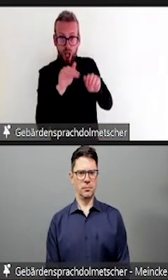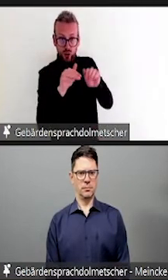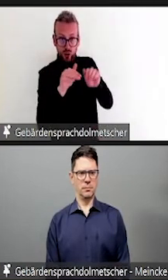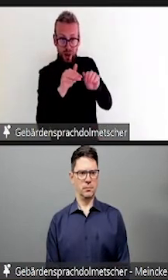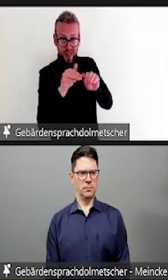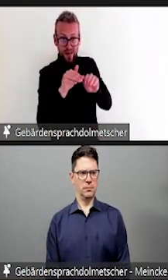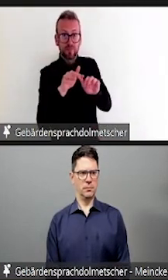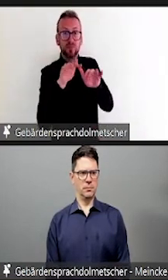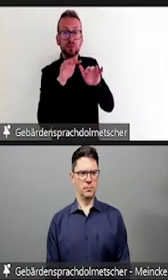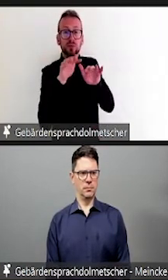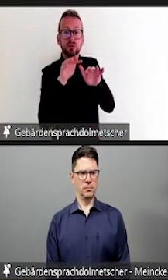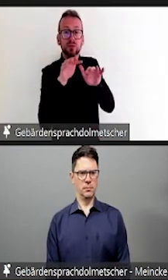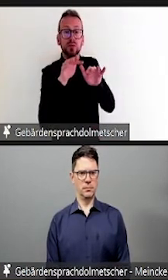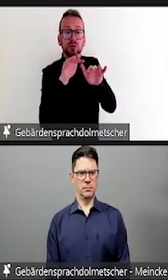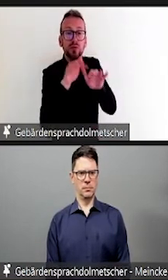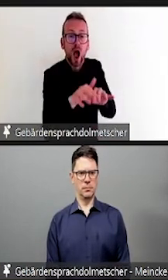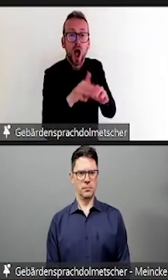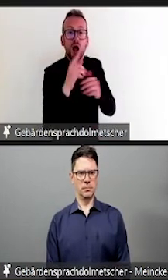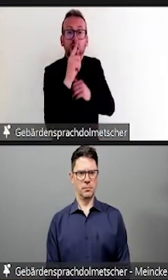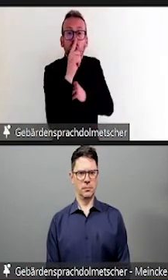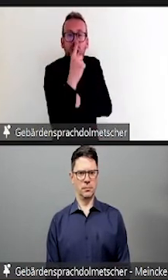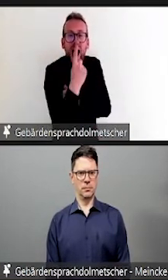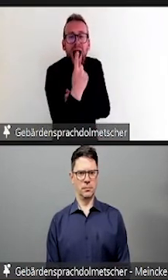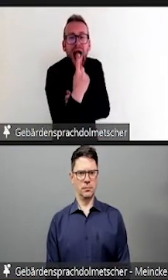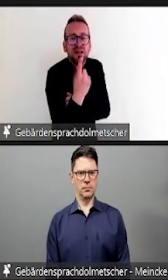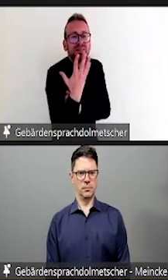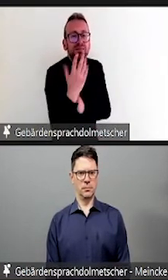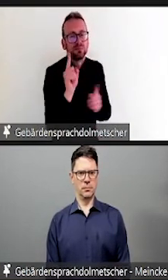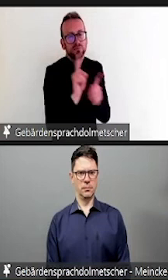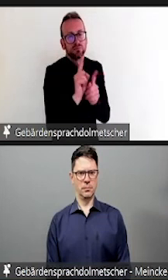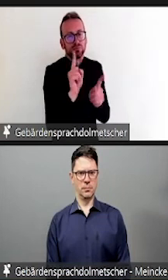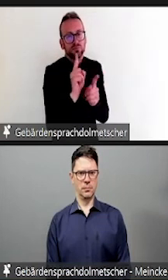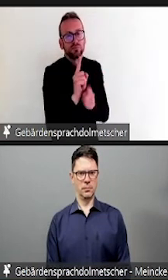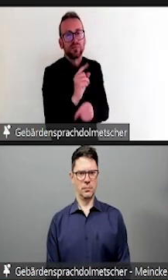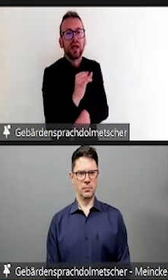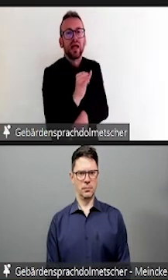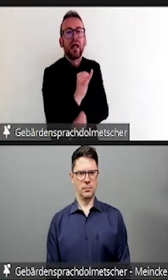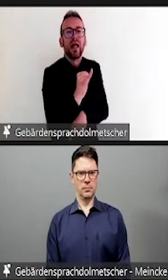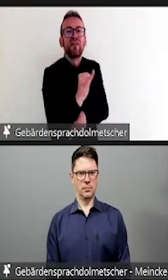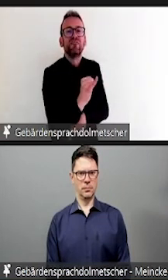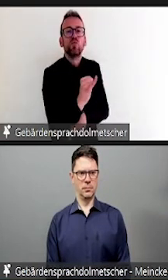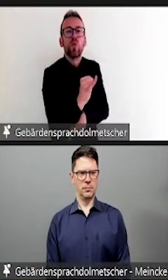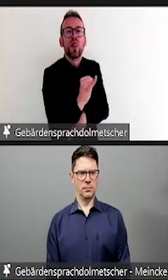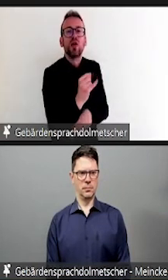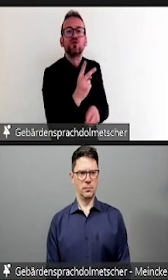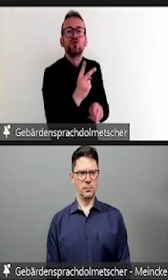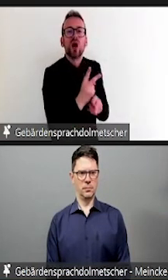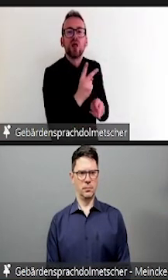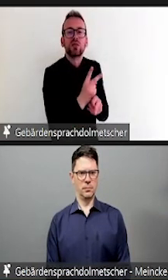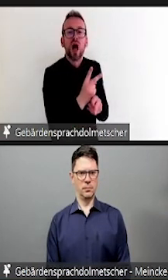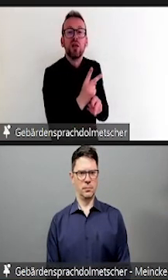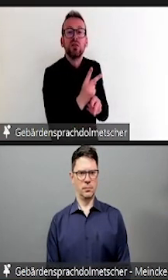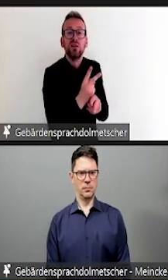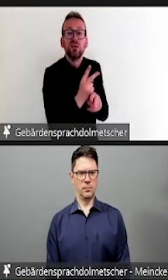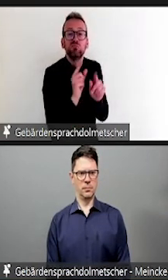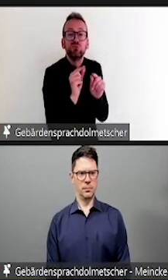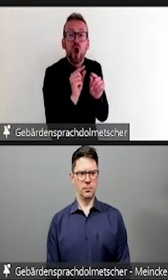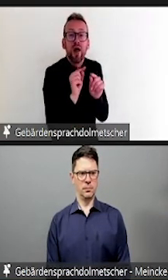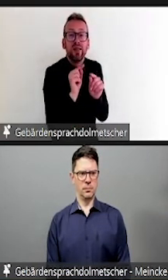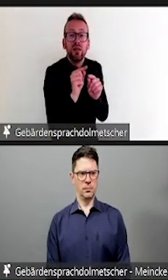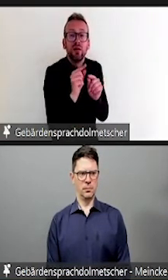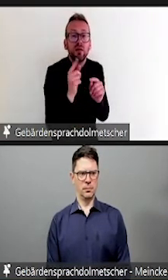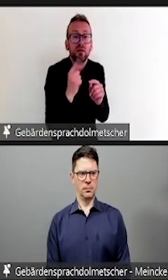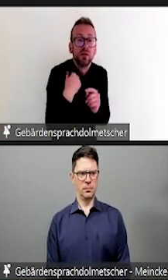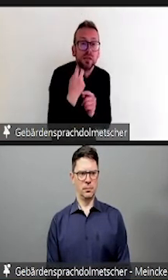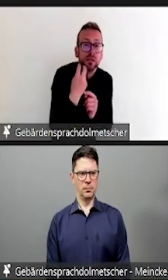Und diese Maßnahmen des Nachteilsausgleichs, die gesucht werden, müssen aber zugleich auch rechtlich zulässig